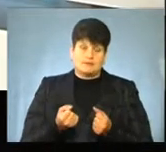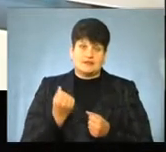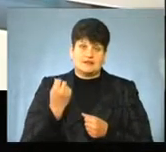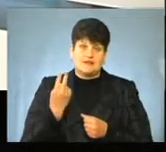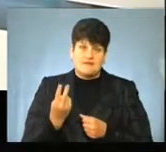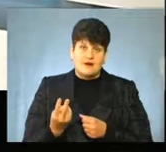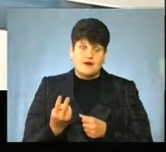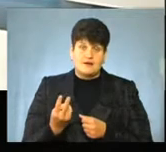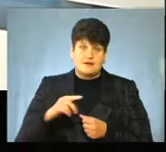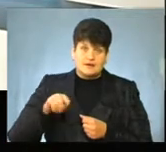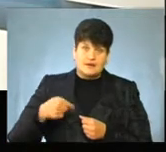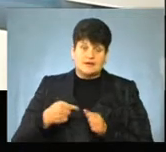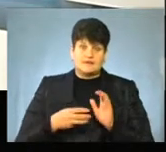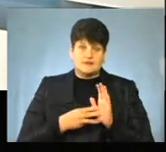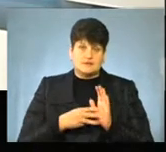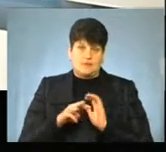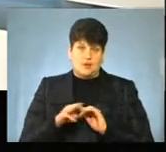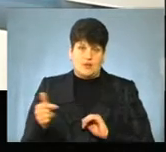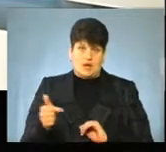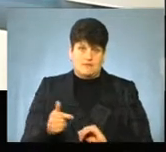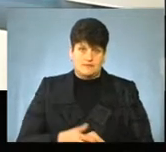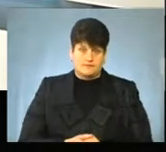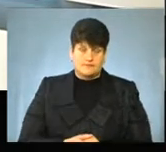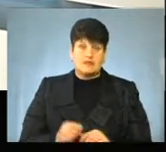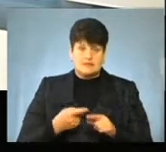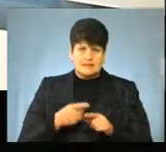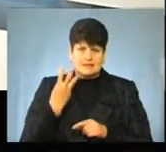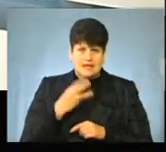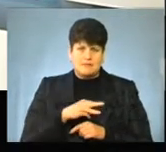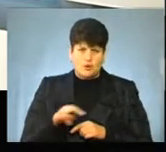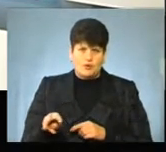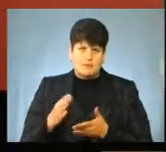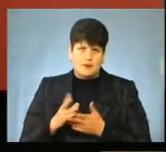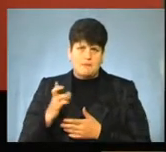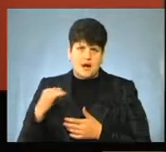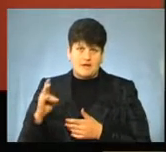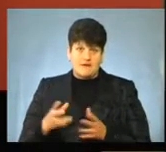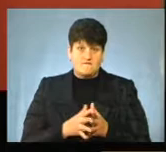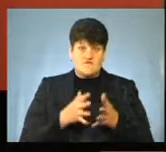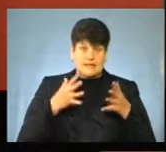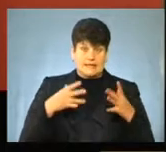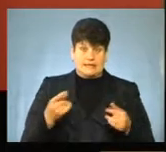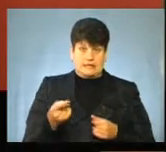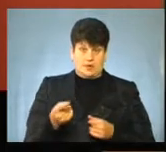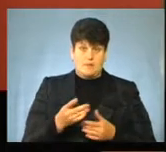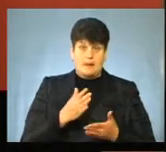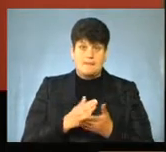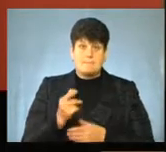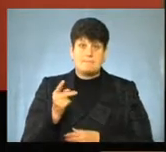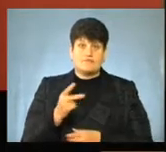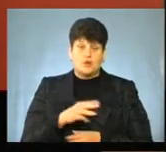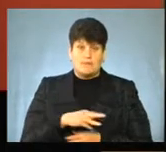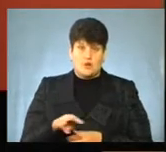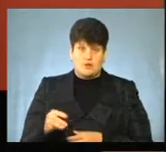2,8 мільйона гривень. Майже 3 мільйони мають Байківці, а тут Великий Тернопіль має